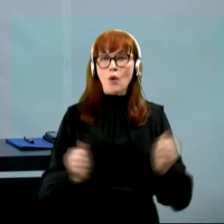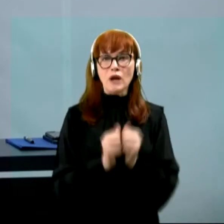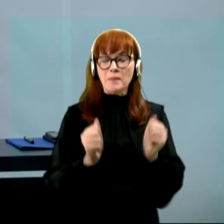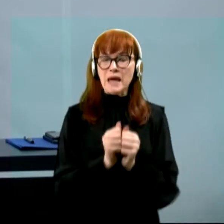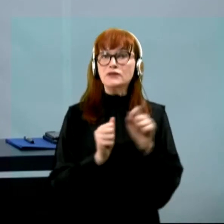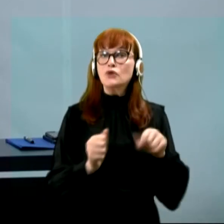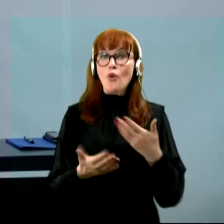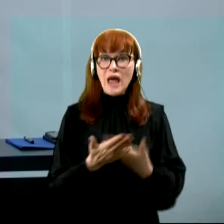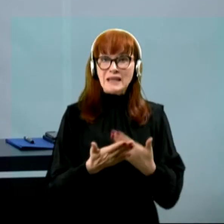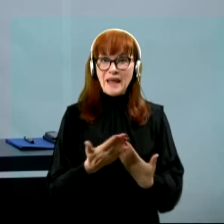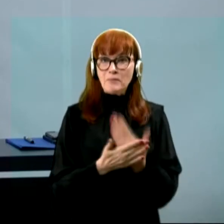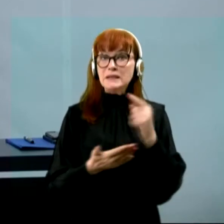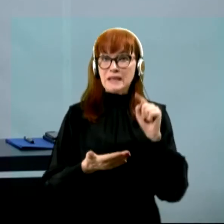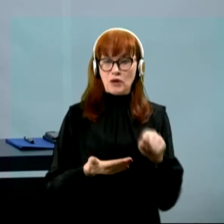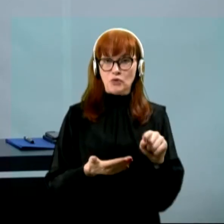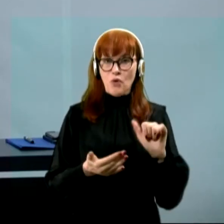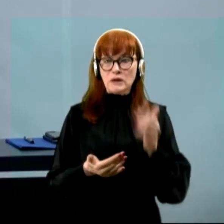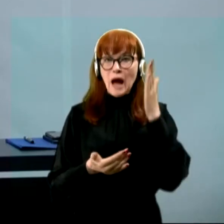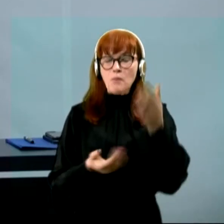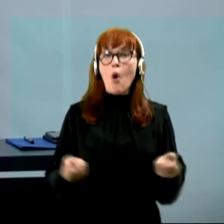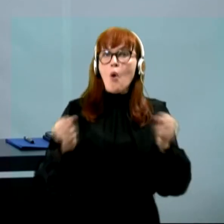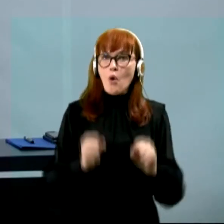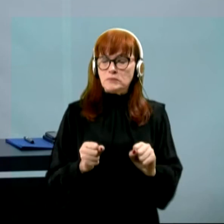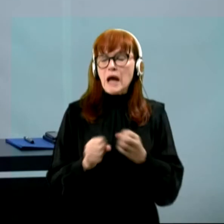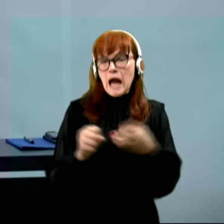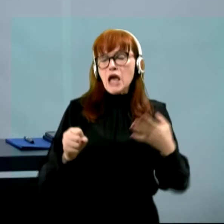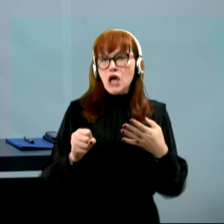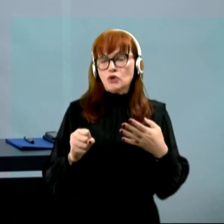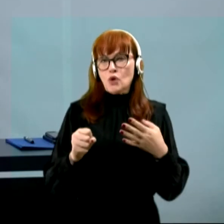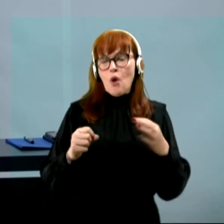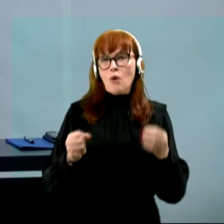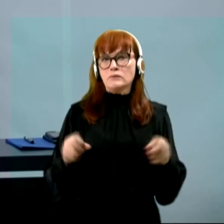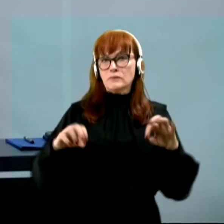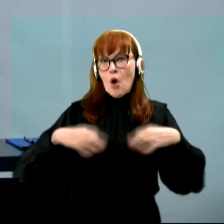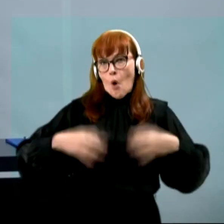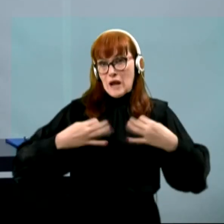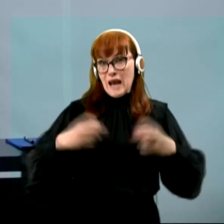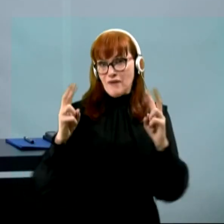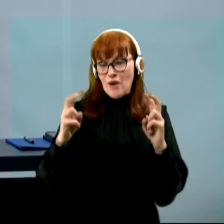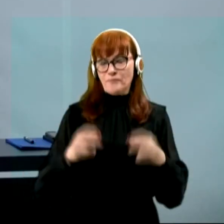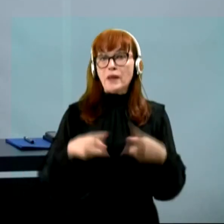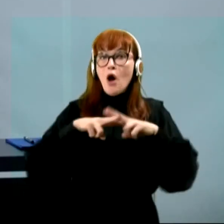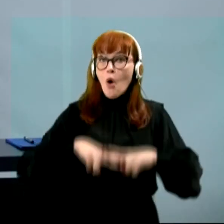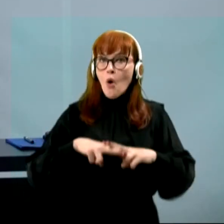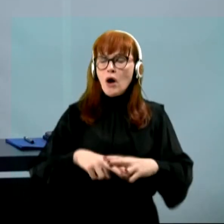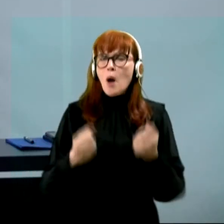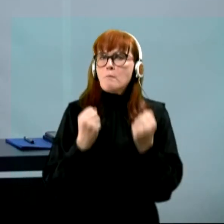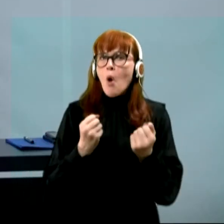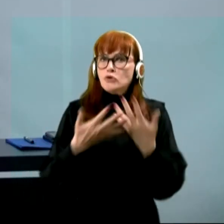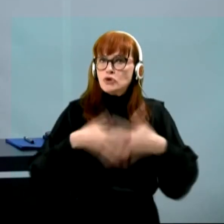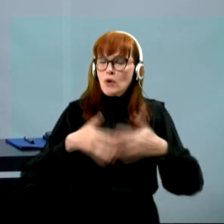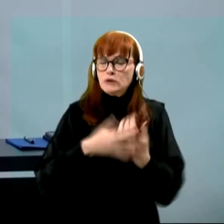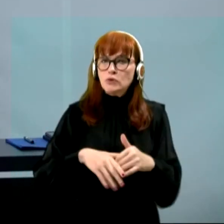temelj za to, da bo gospodarstvo tudi hitro ukrevalo. Ohranili smo močno industrijo